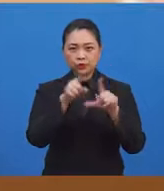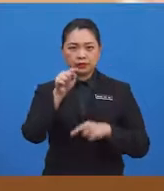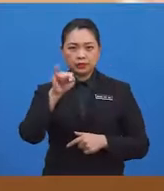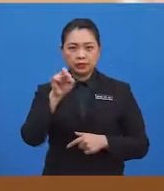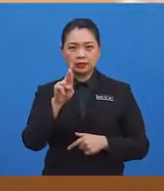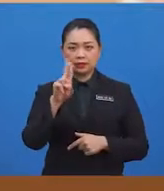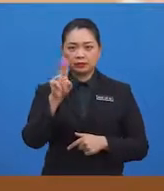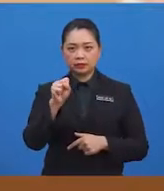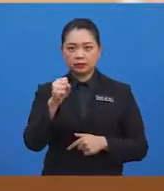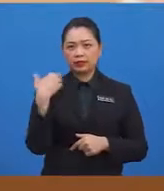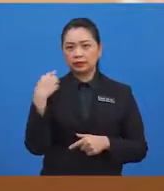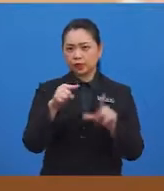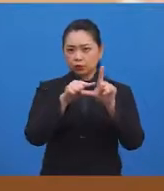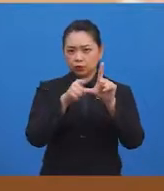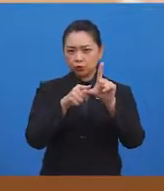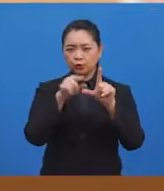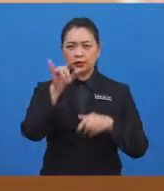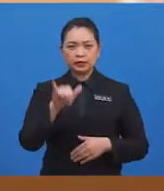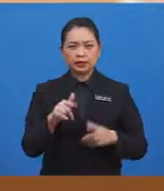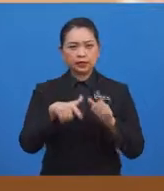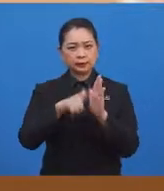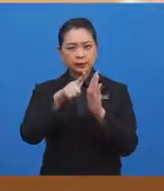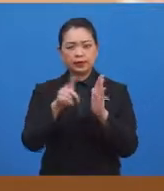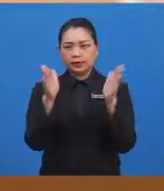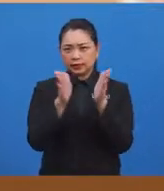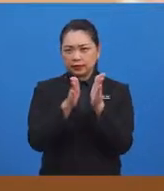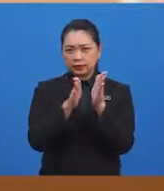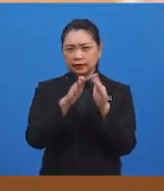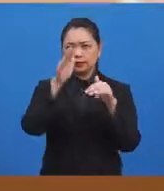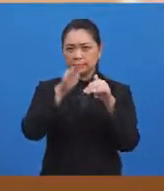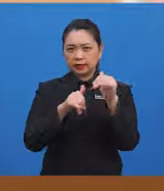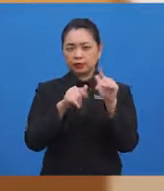sudut yang lebih kecil dari sudut tegak.